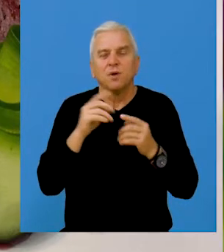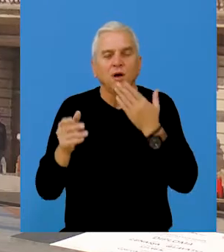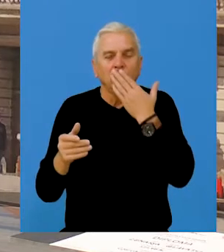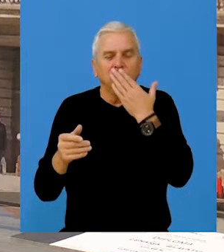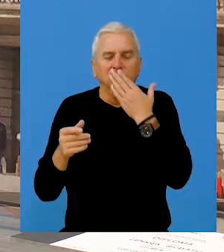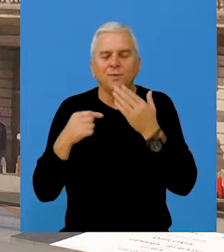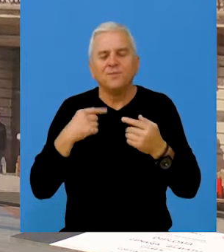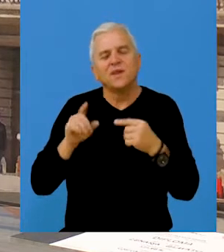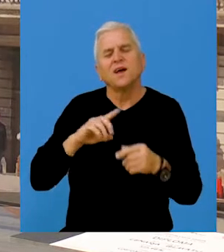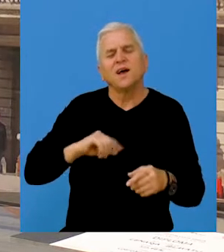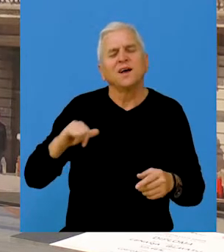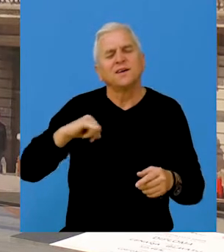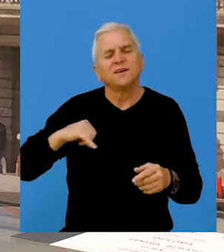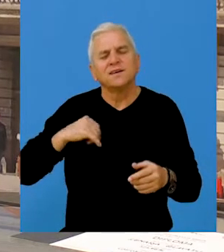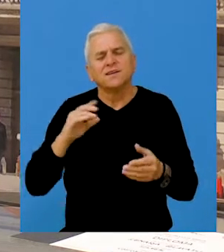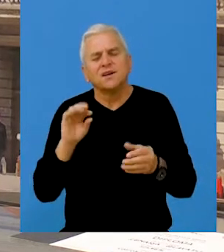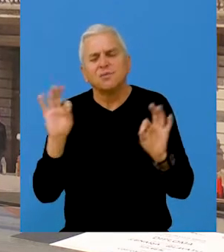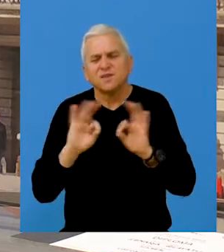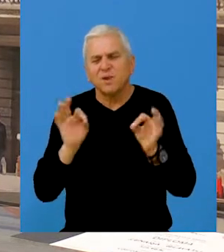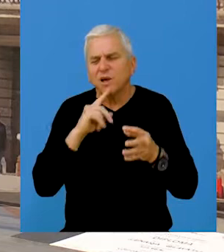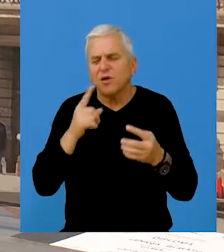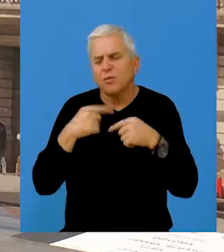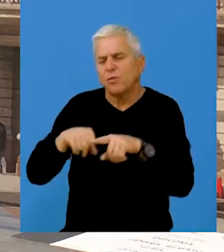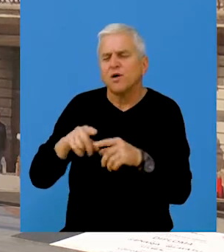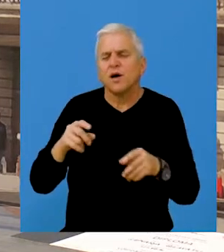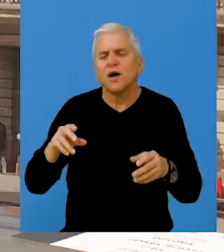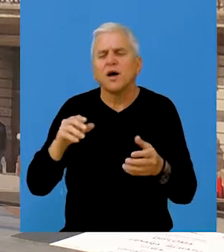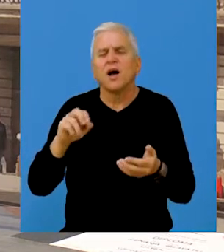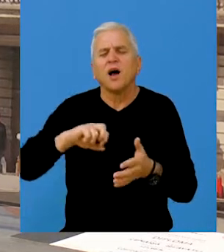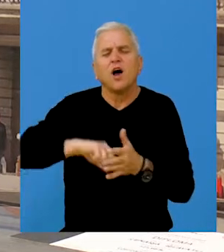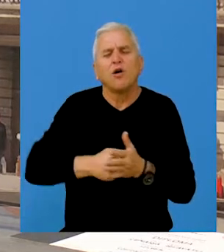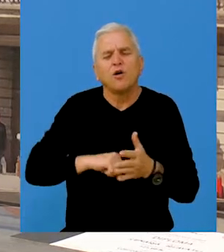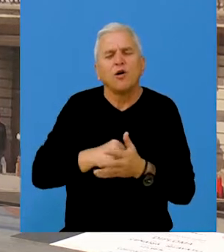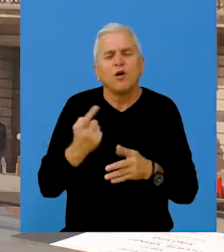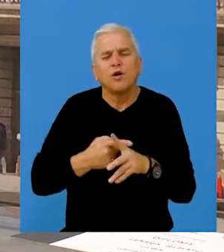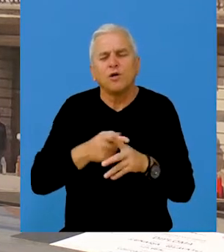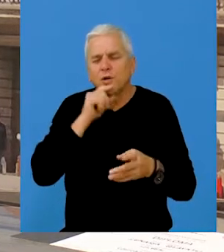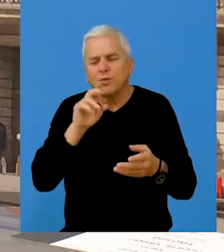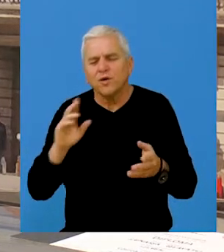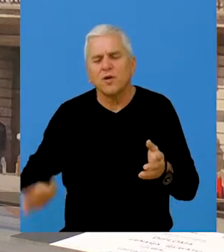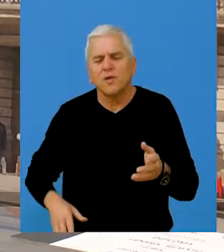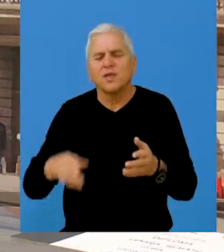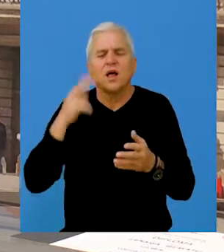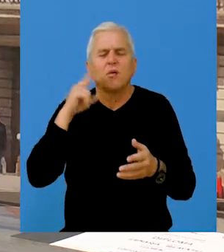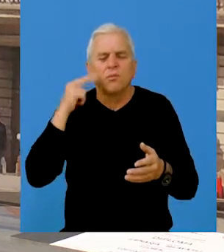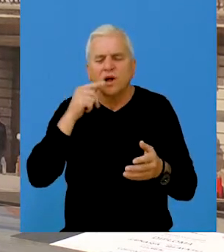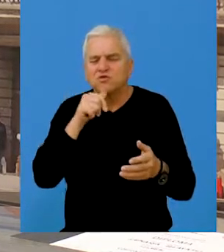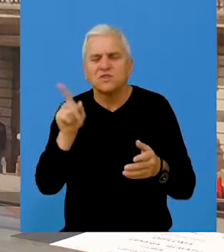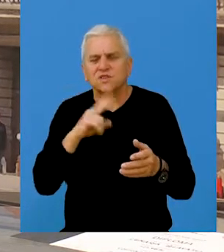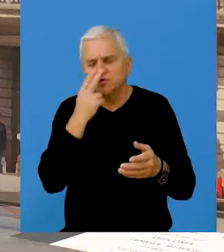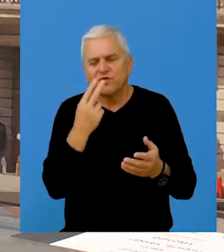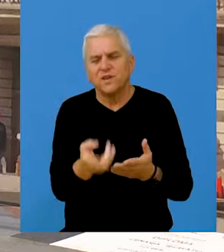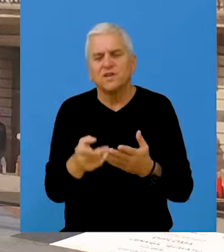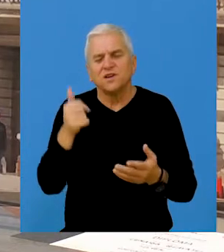sa medom i pistaćima na pireo od batata. Znači ljubičast batat, to mnogi ljudi nisu